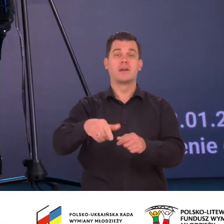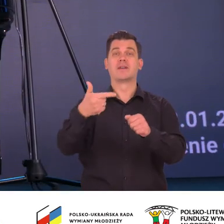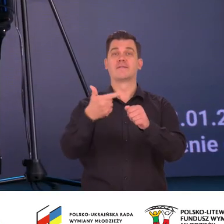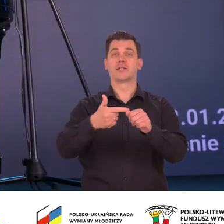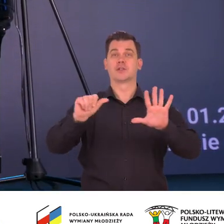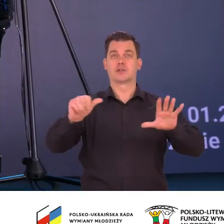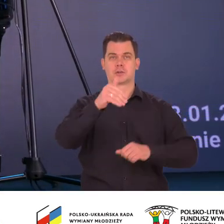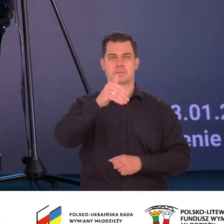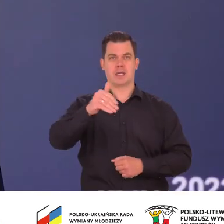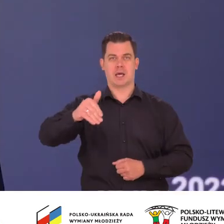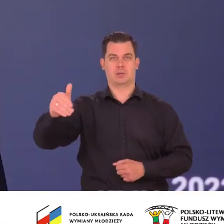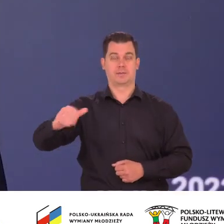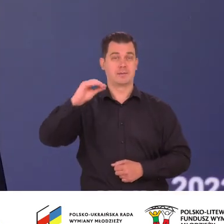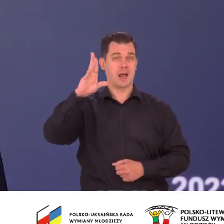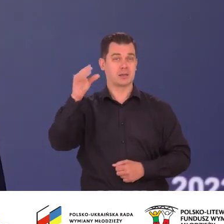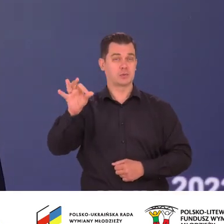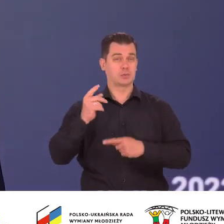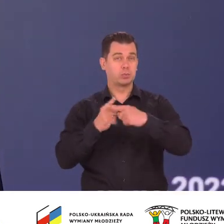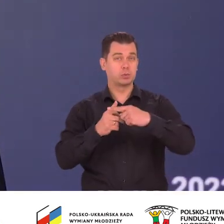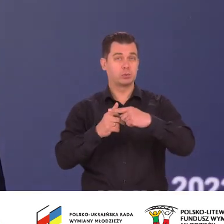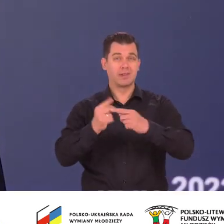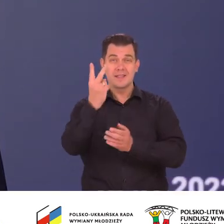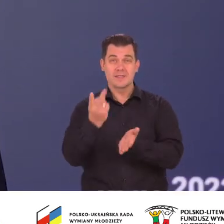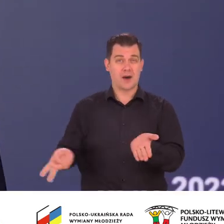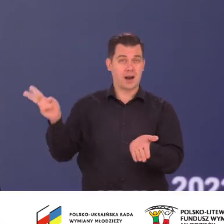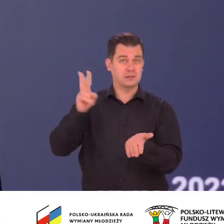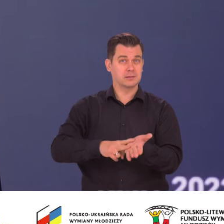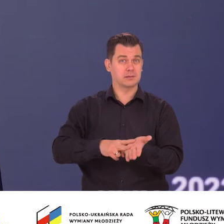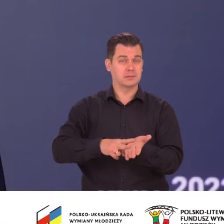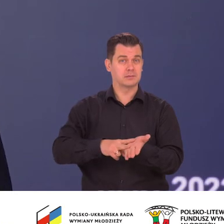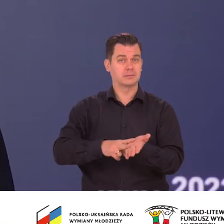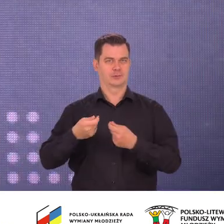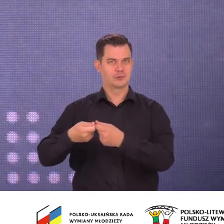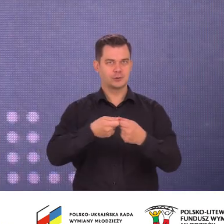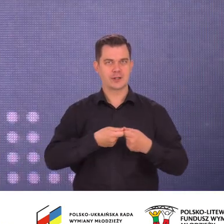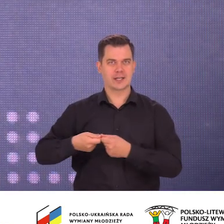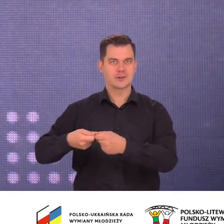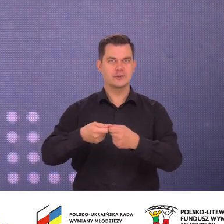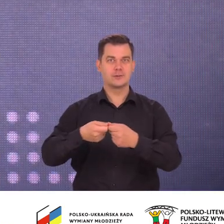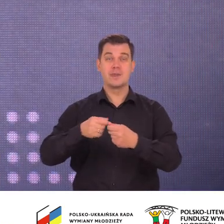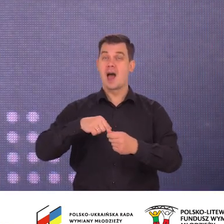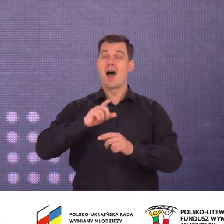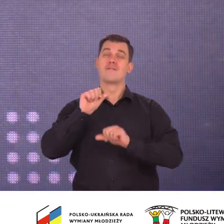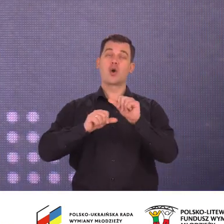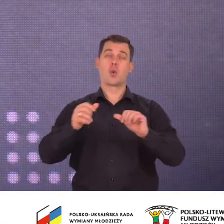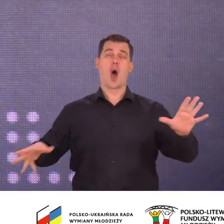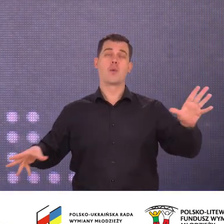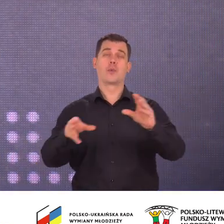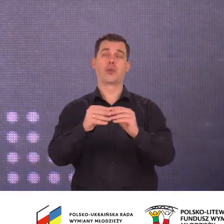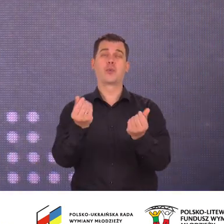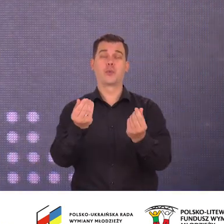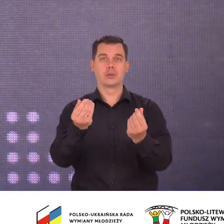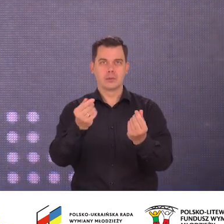26 miliardów euro na Erasmus Plus. To niemal dwa razy więcej niż w poprzednich siedmiu latach. W tym roku budżet Erasmusa to